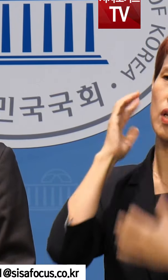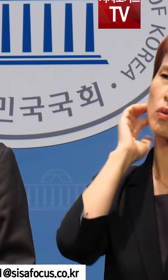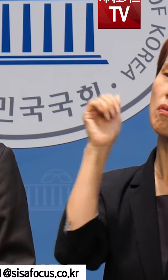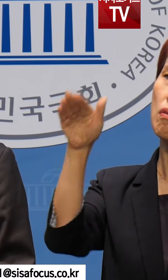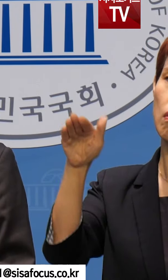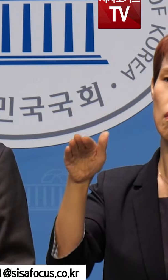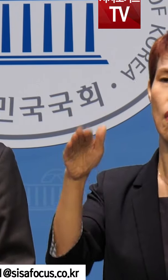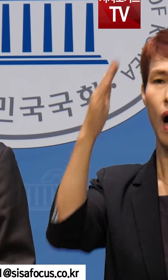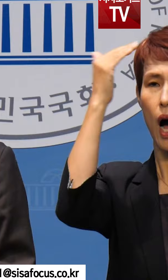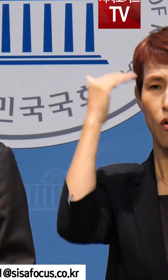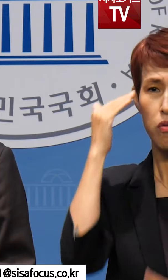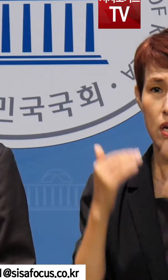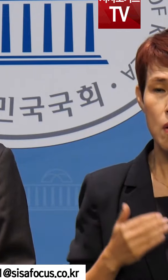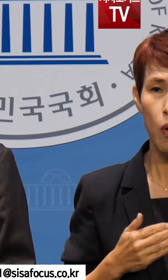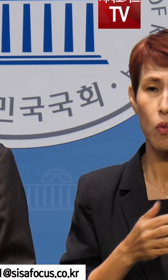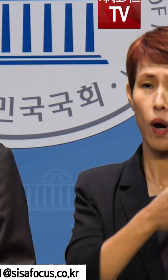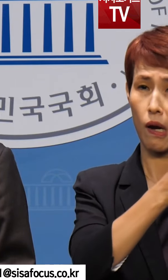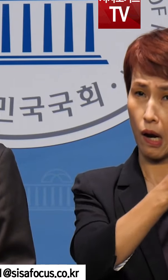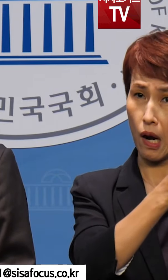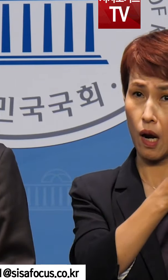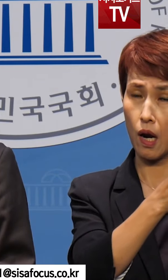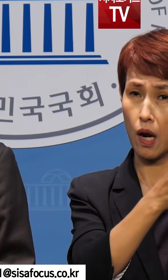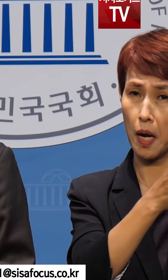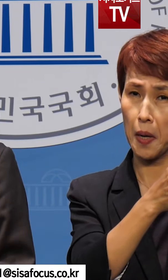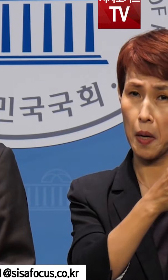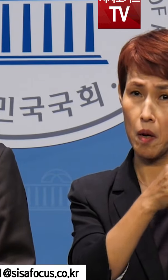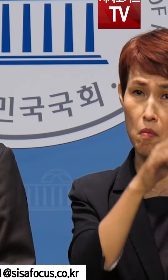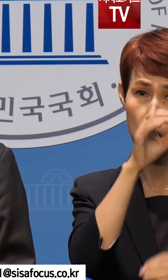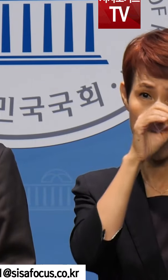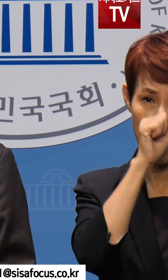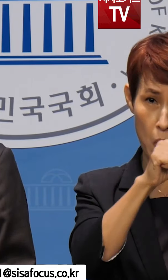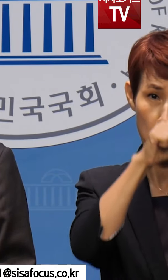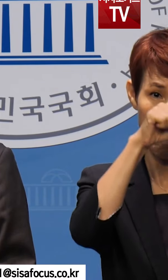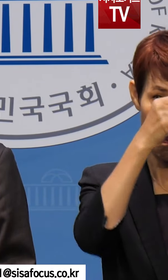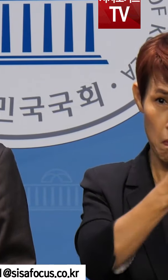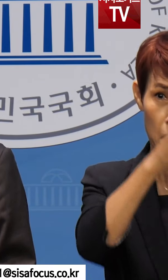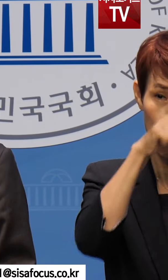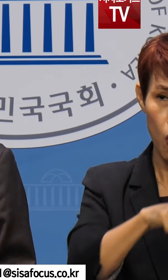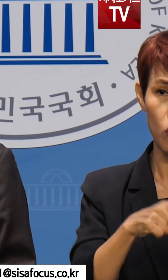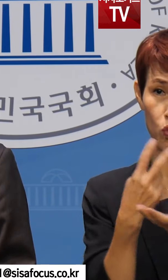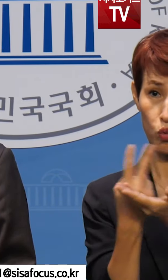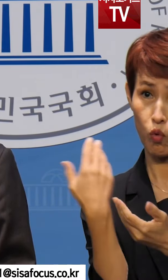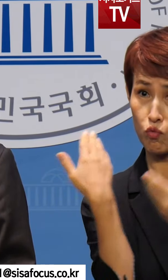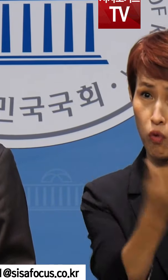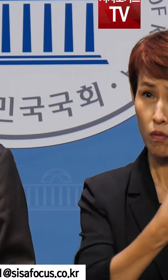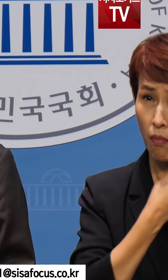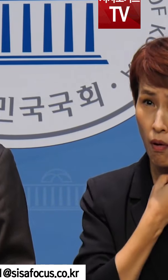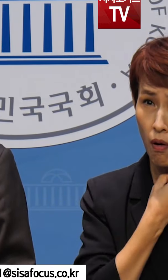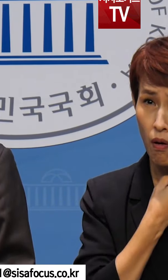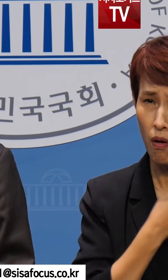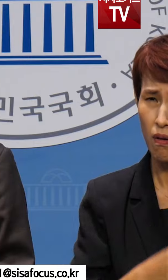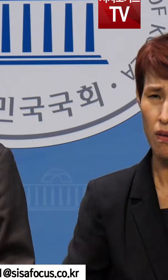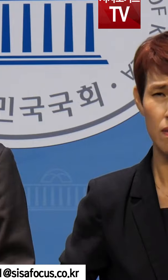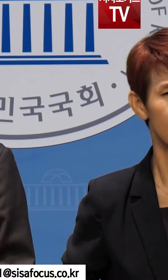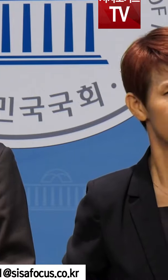한일관계에 대해 한일관계를 위해 독도까지 내줘도 상관없다고 생각합니까?